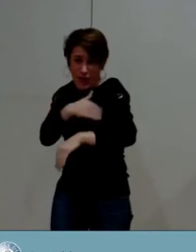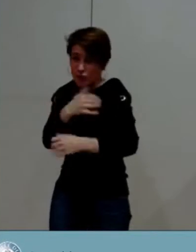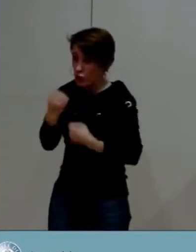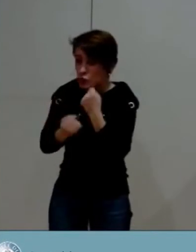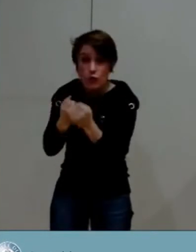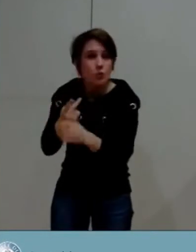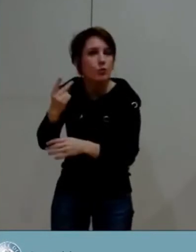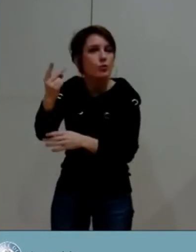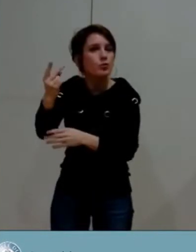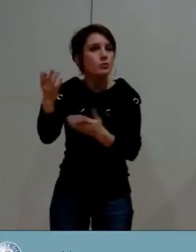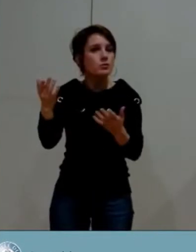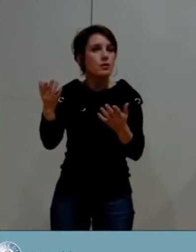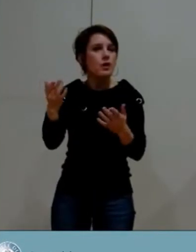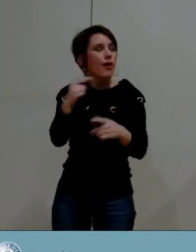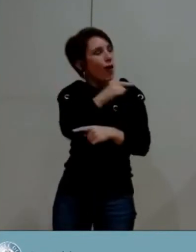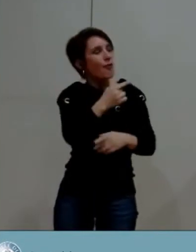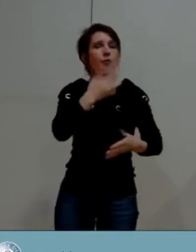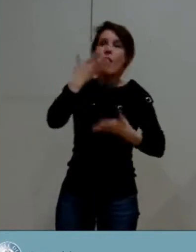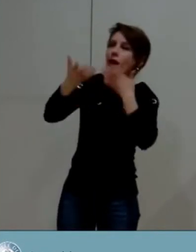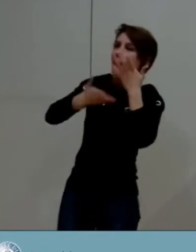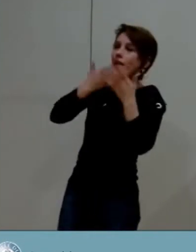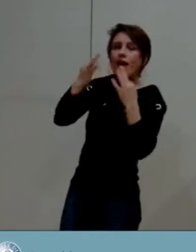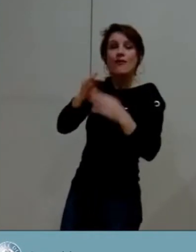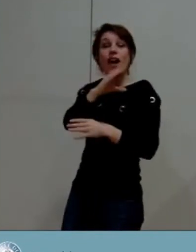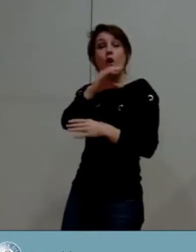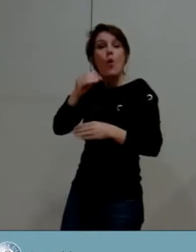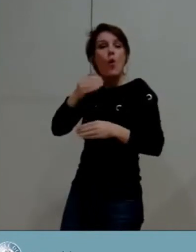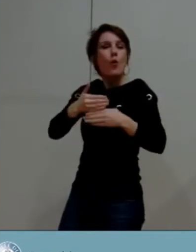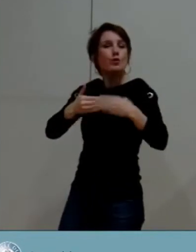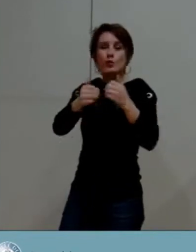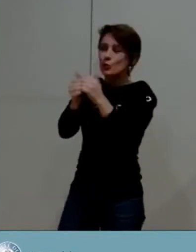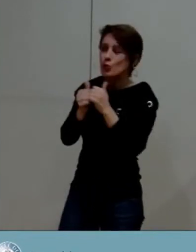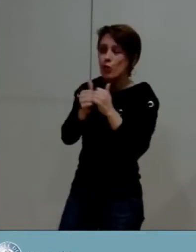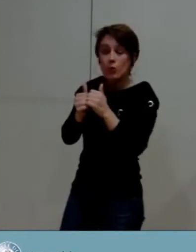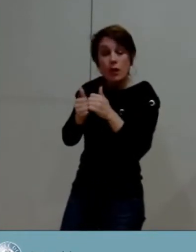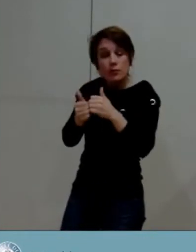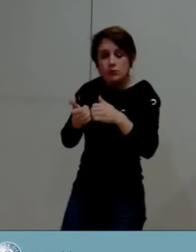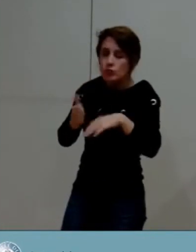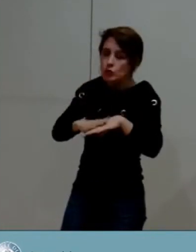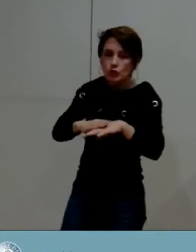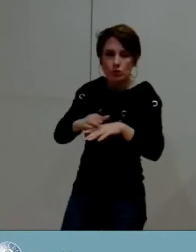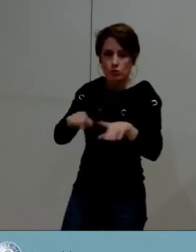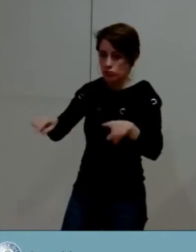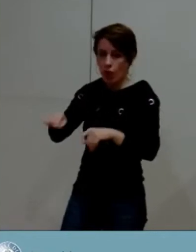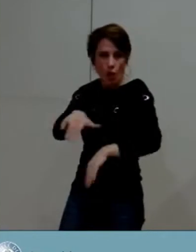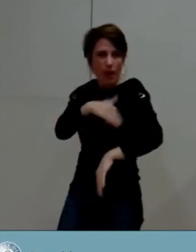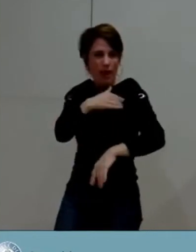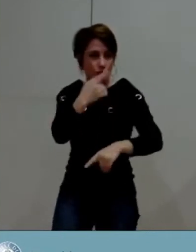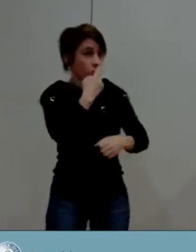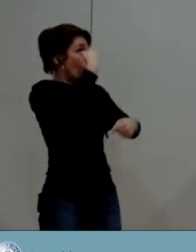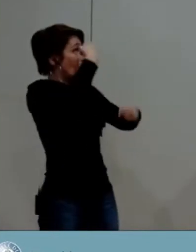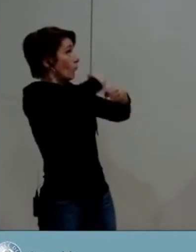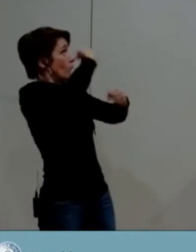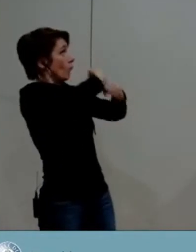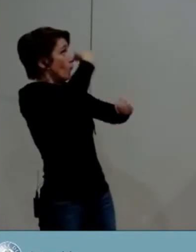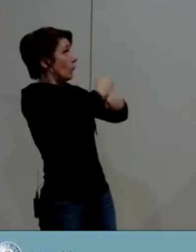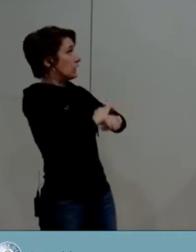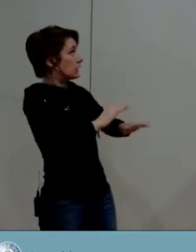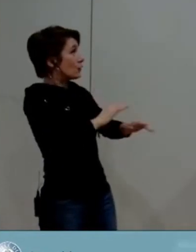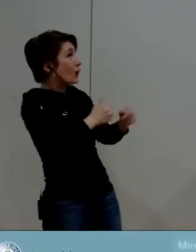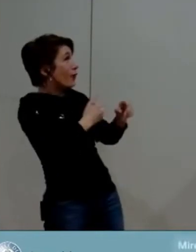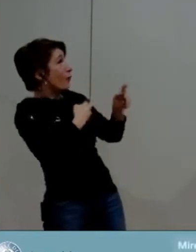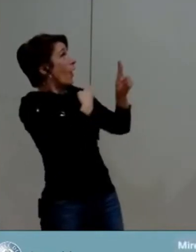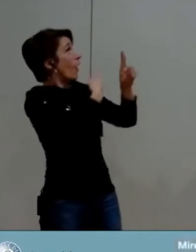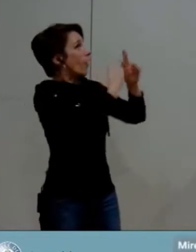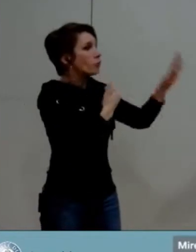les agents ont l'impression que tout vient d'en haut de manière assez brutale. Le malaise est tel que les agents n'osent plus exprimer leur